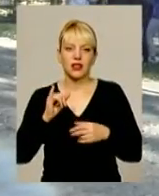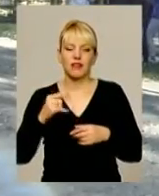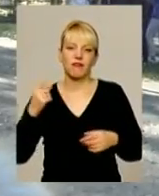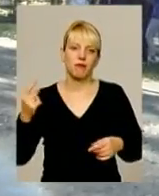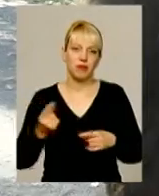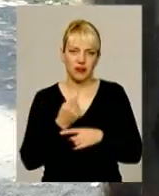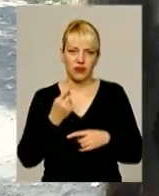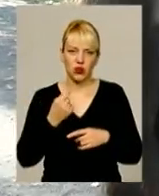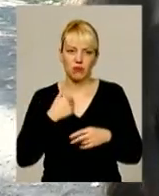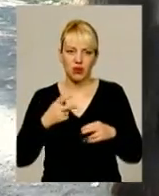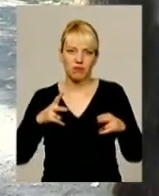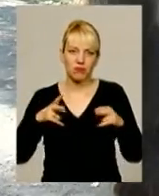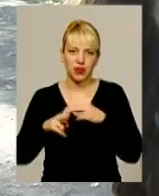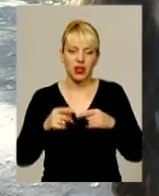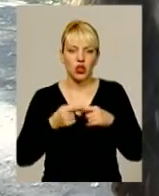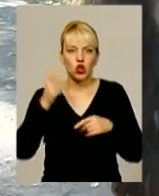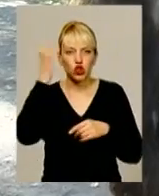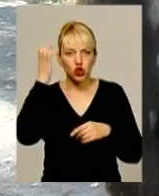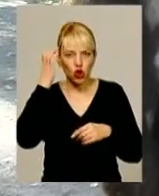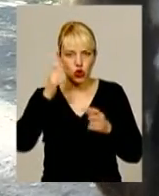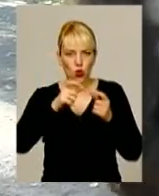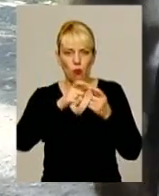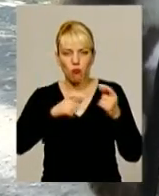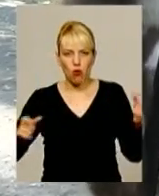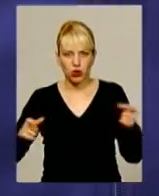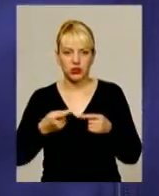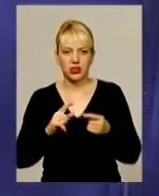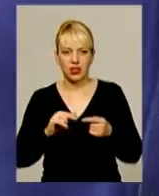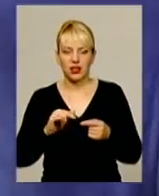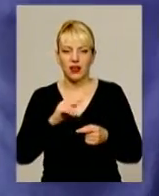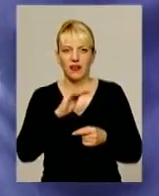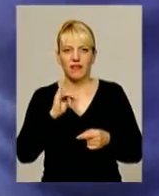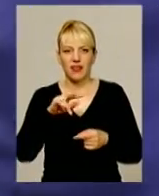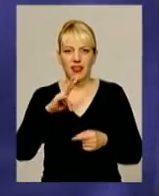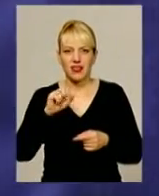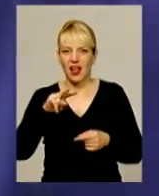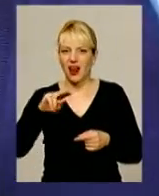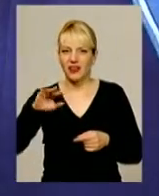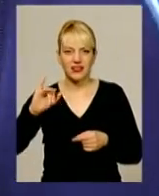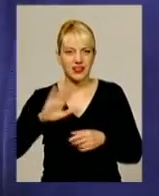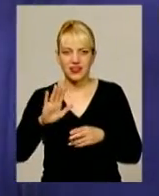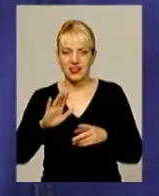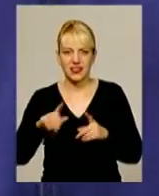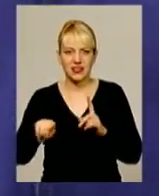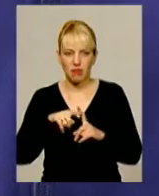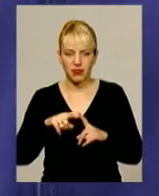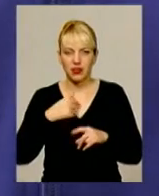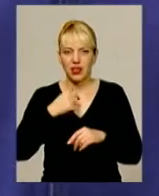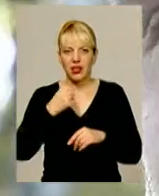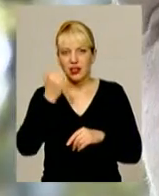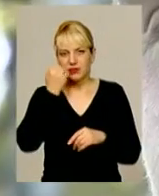полосу. Повезло нам однозначно, як пенальти не забили. Я думаю, якщо б забили, то зовсім інша була картина.